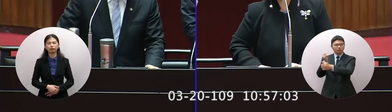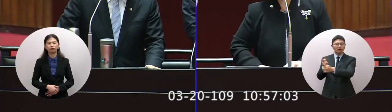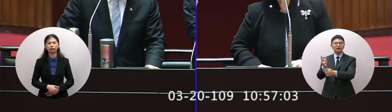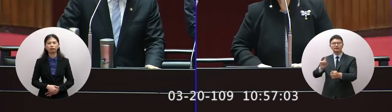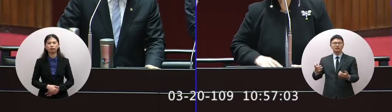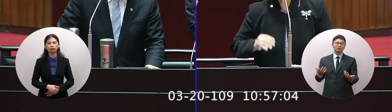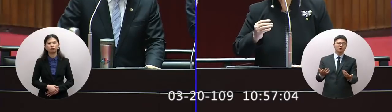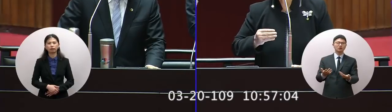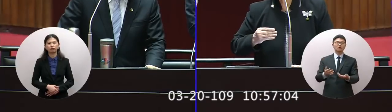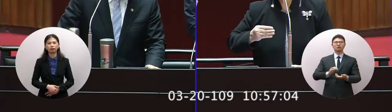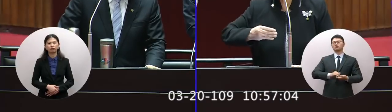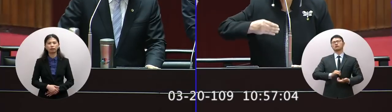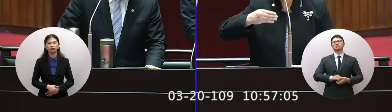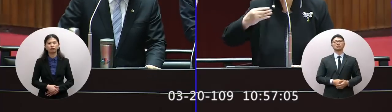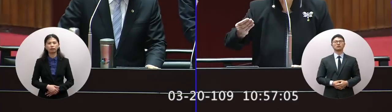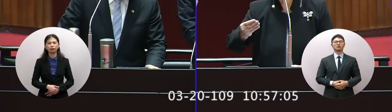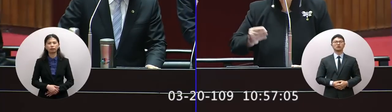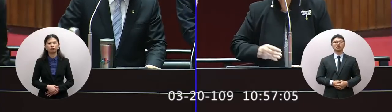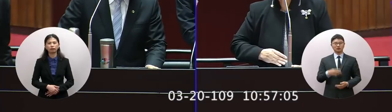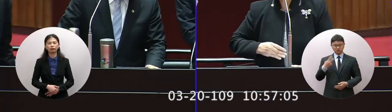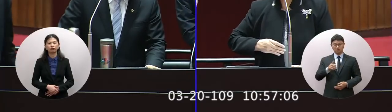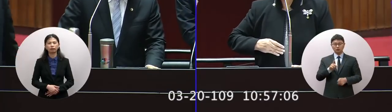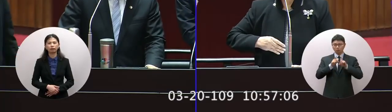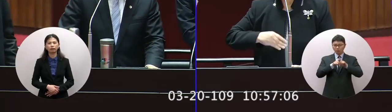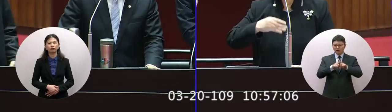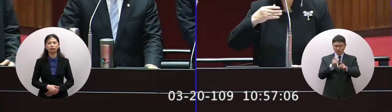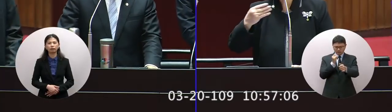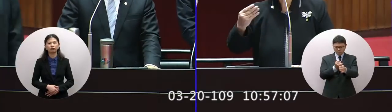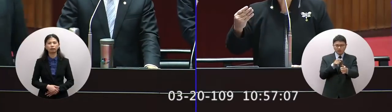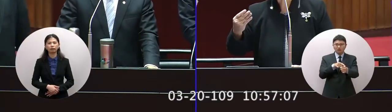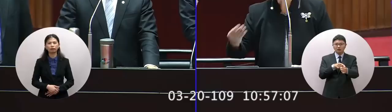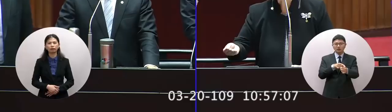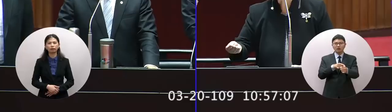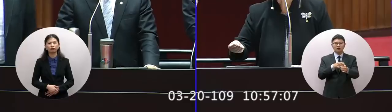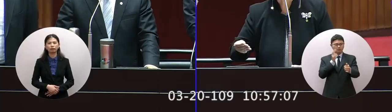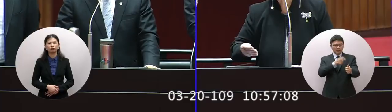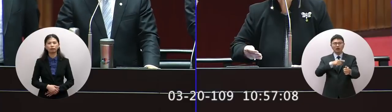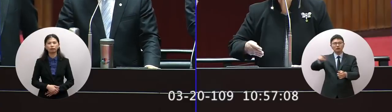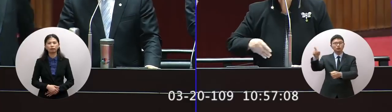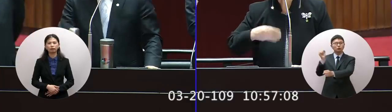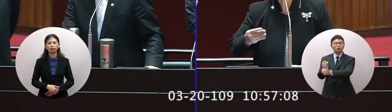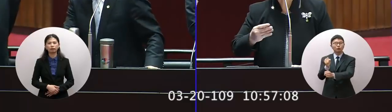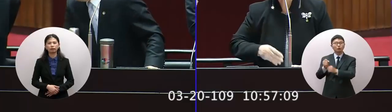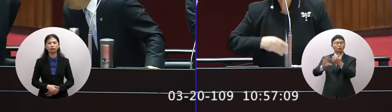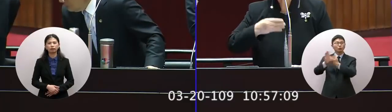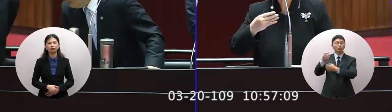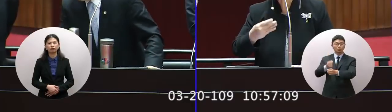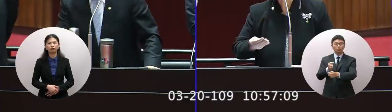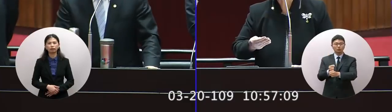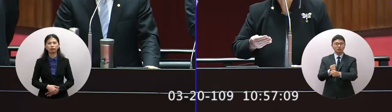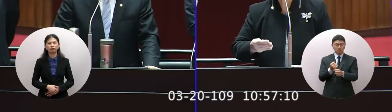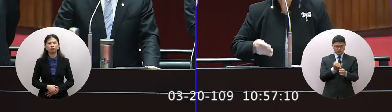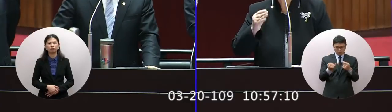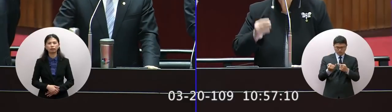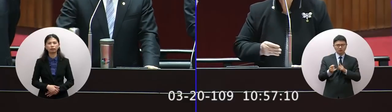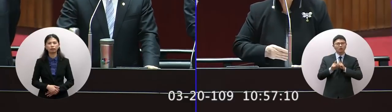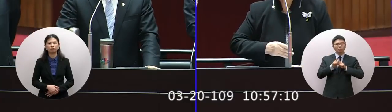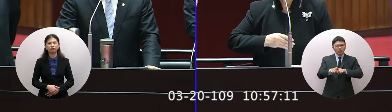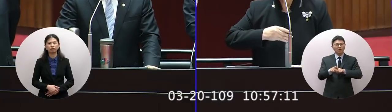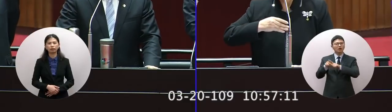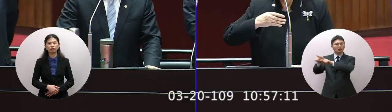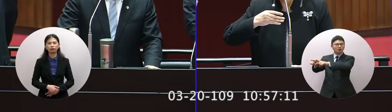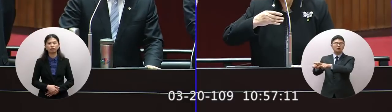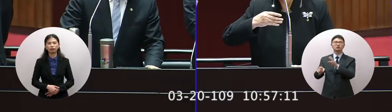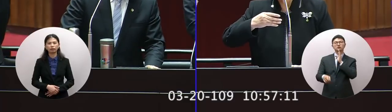的是有的是要帶先生處理也有先生外派他就對先生處理也